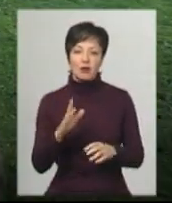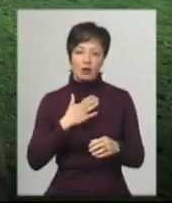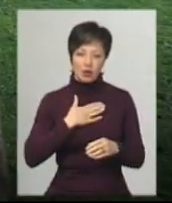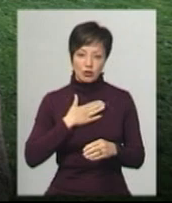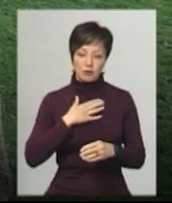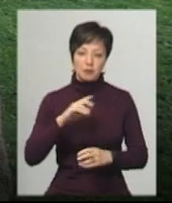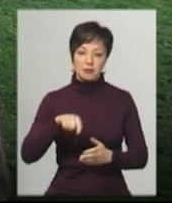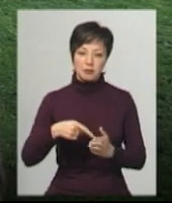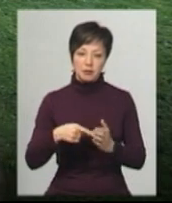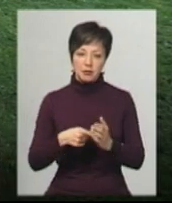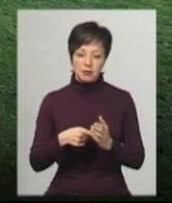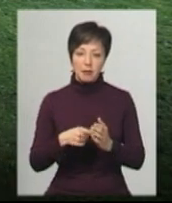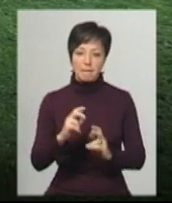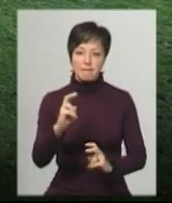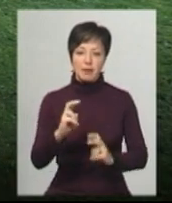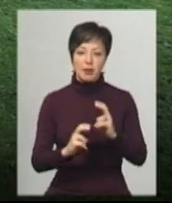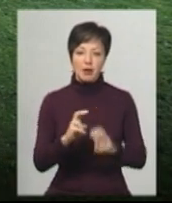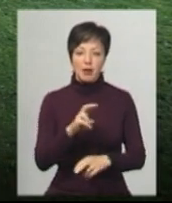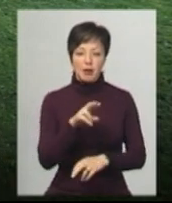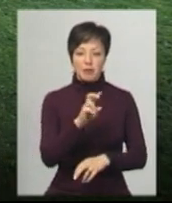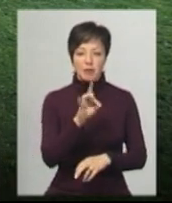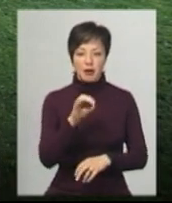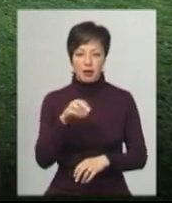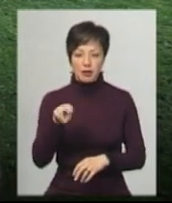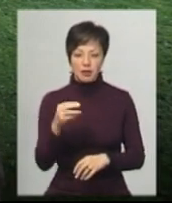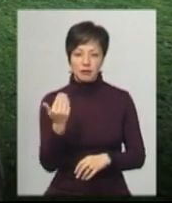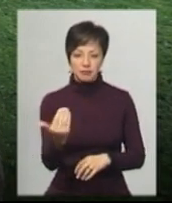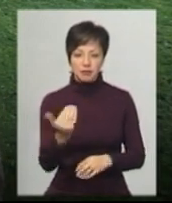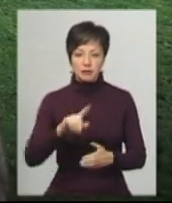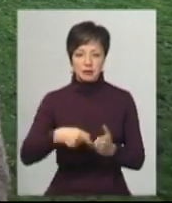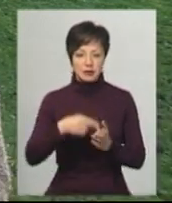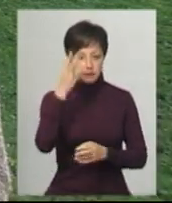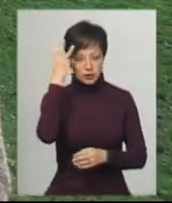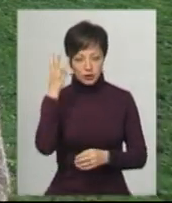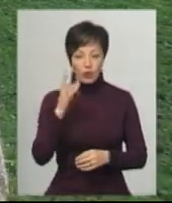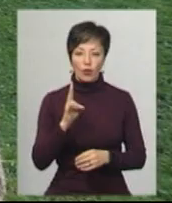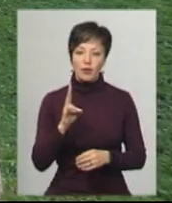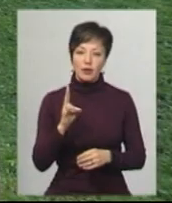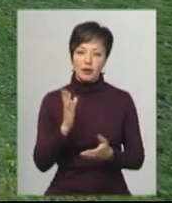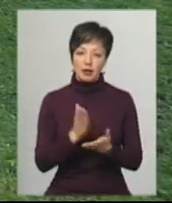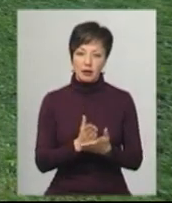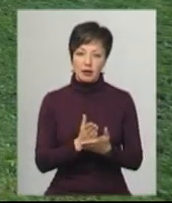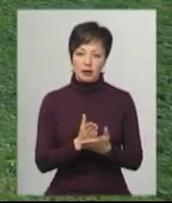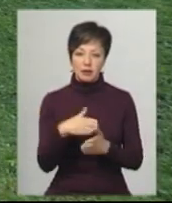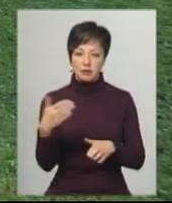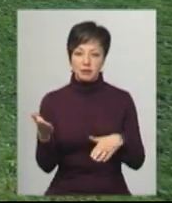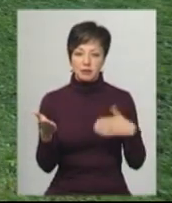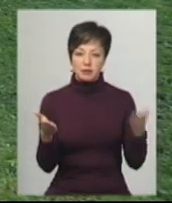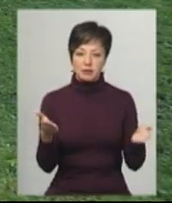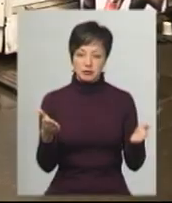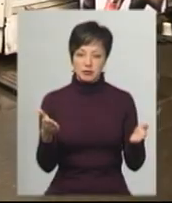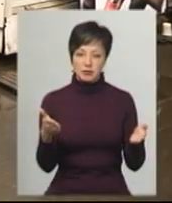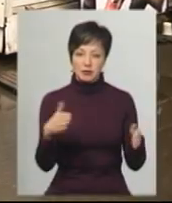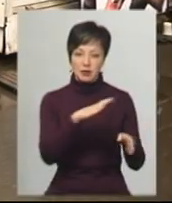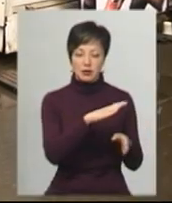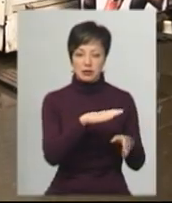комунального підприємства «Бред», належить місту. А з одної і з іншої сторони є орендовані земельні ділянки,